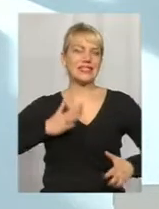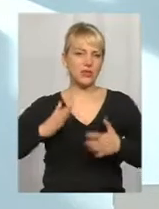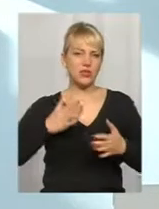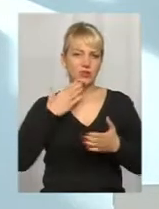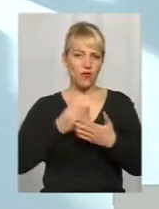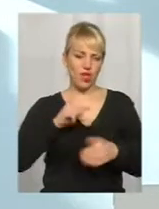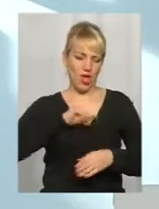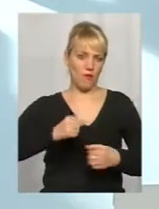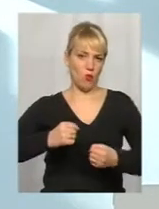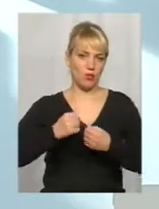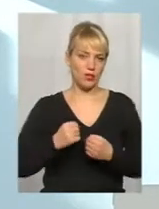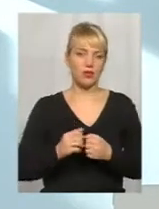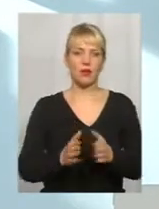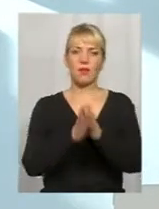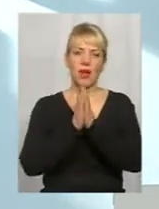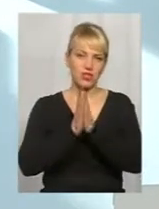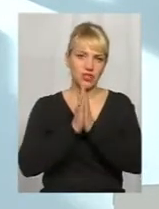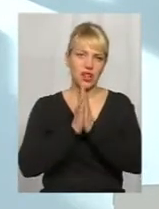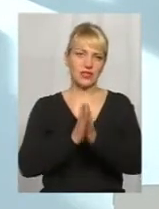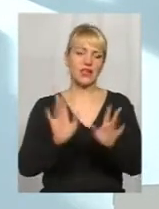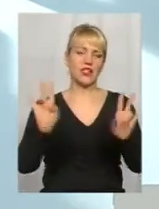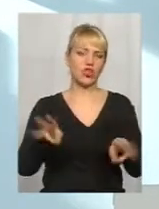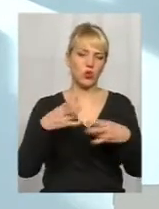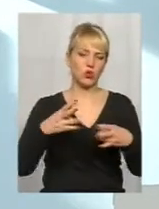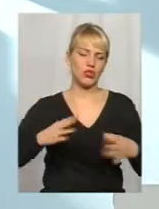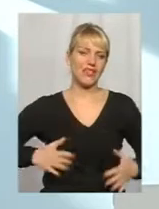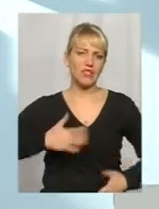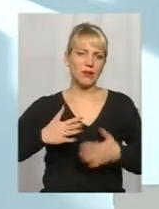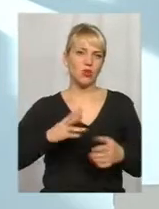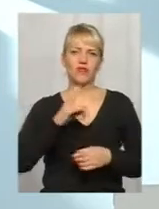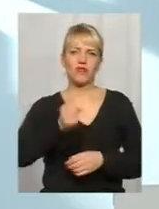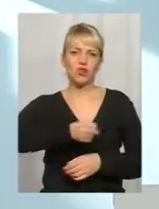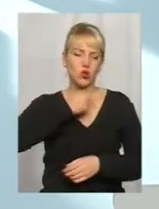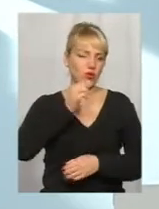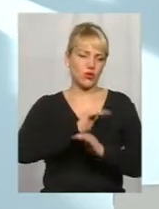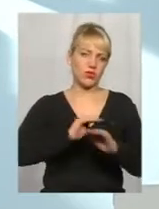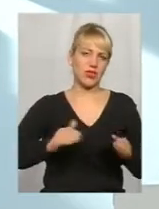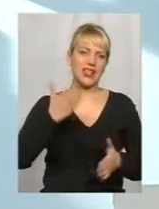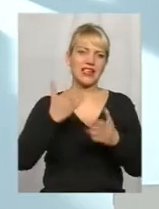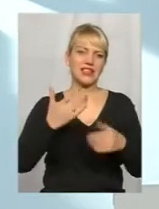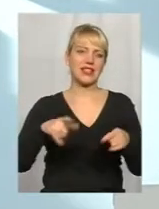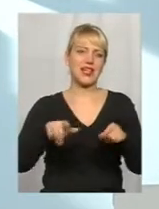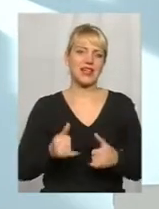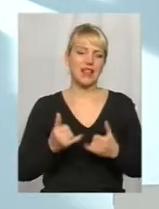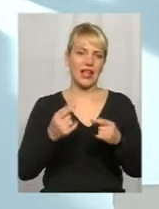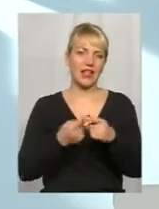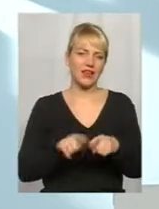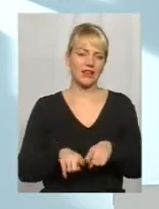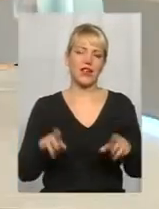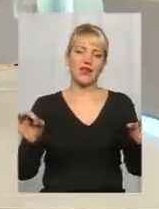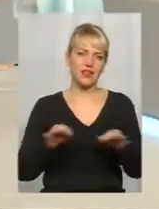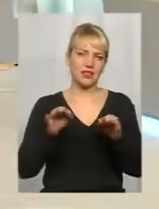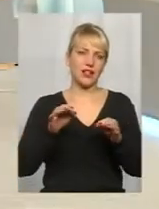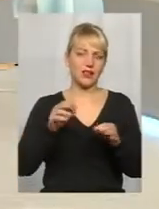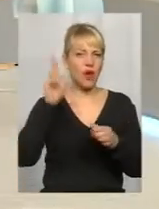Огромная просьба. Не надо стимулировать иммунитет ни у взрослых, ни у детей, если для этого нет жестких показаний. можно